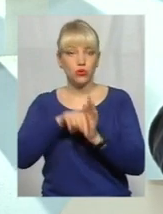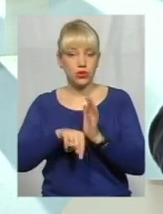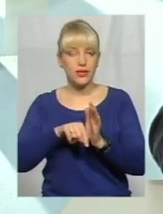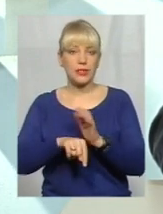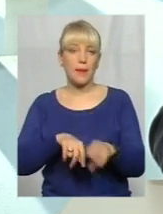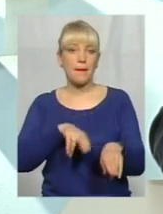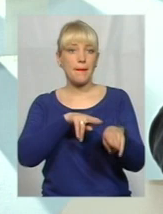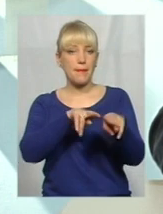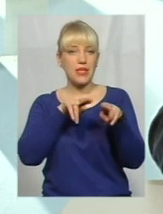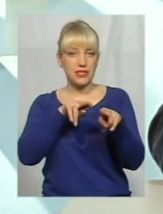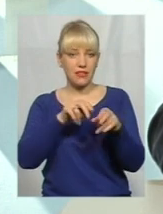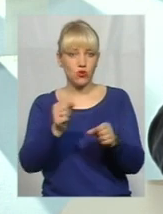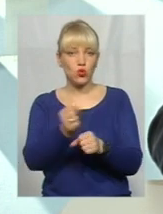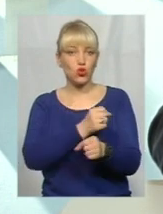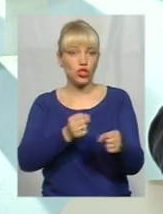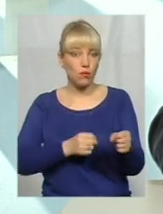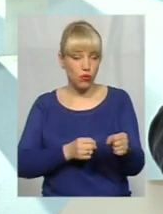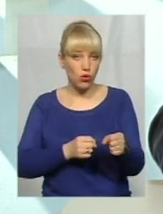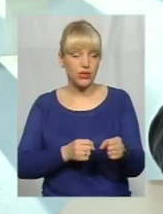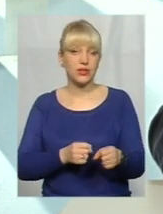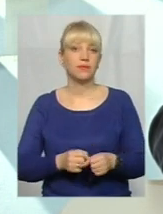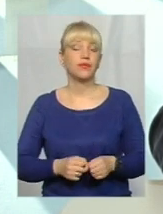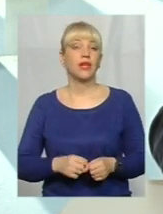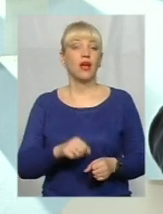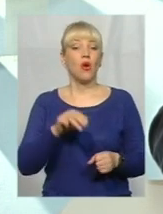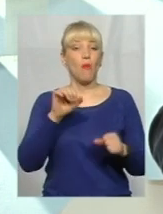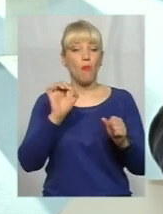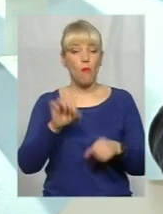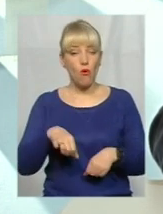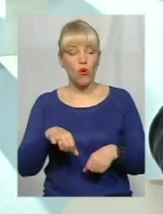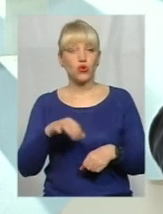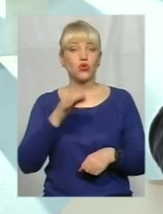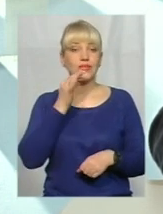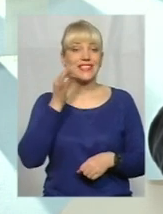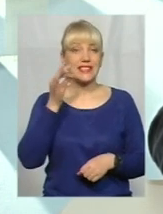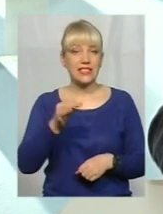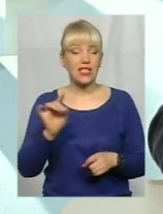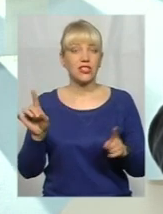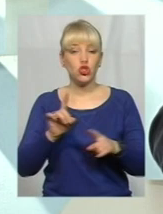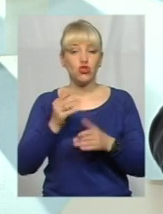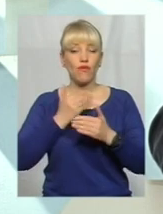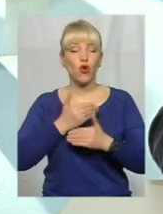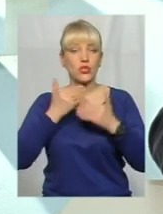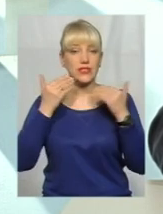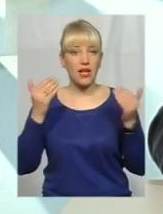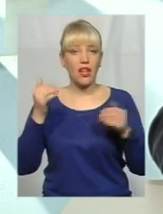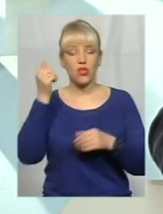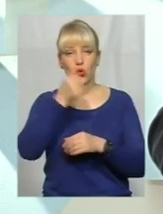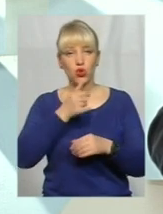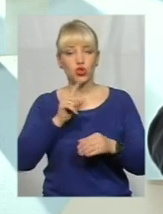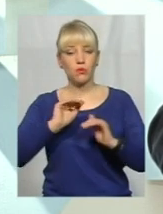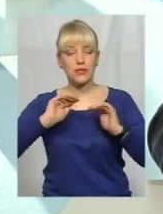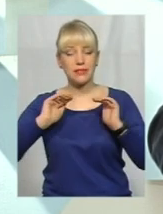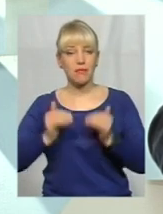зброї і мисливців, ну, можу сказати, що в останні роки для того, щоб зменшити